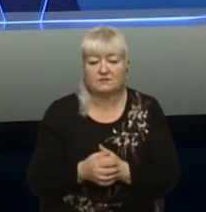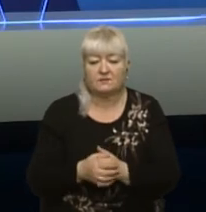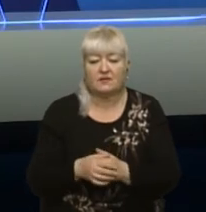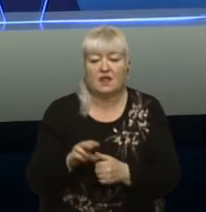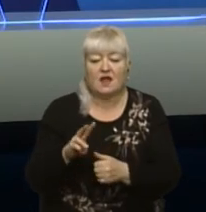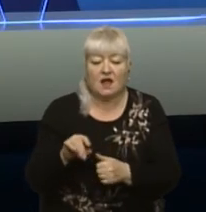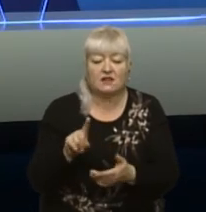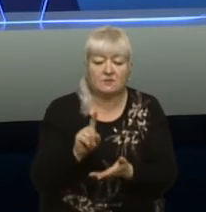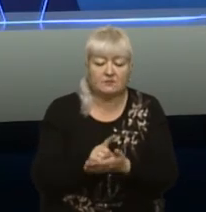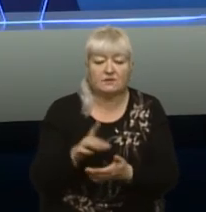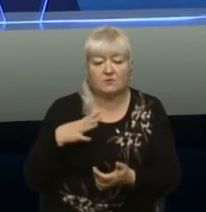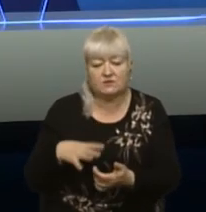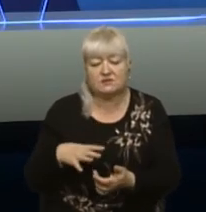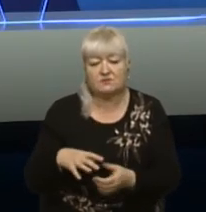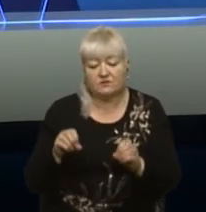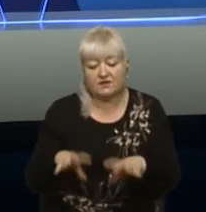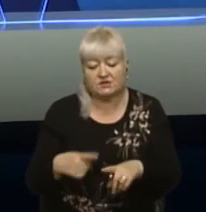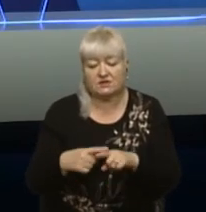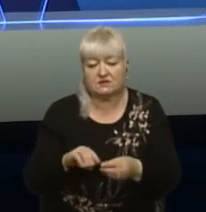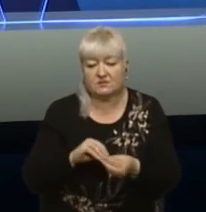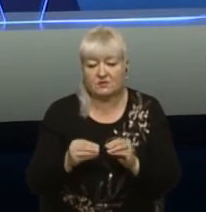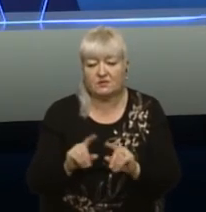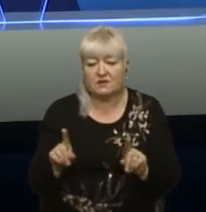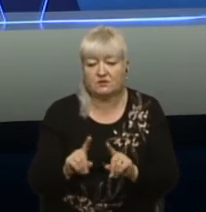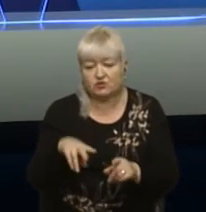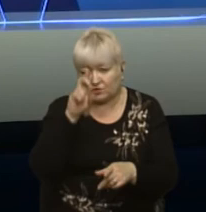проблеми вирішити. Що стосується коштів по державному бюджету,